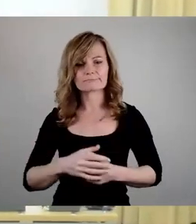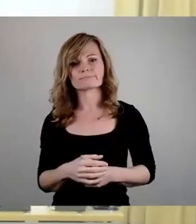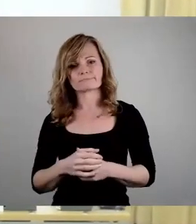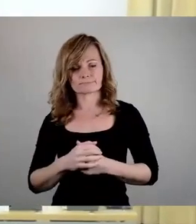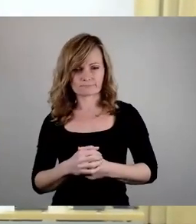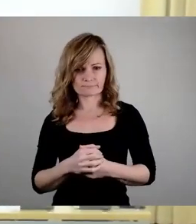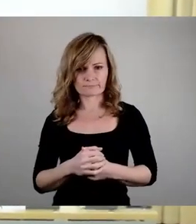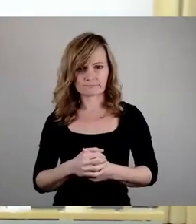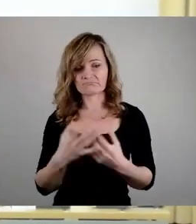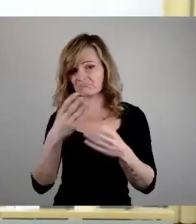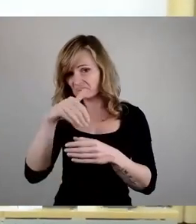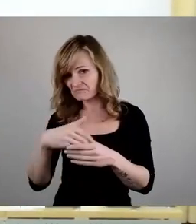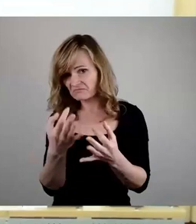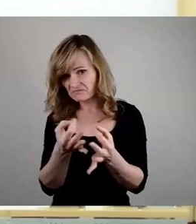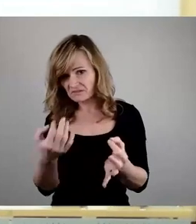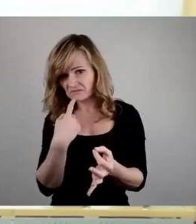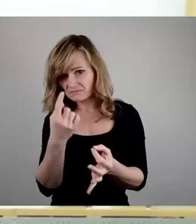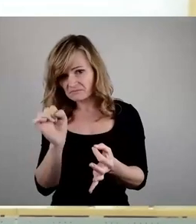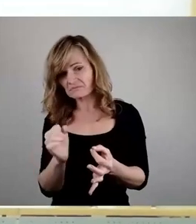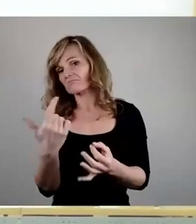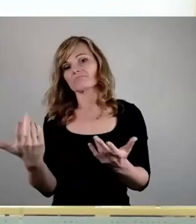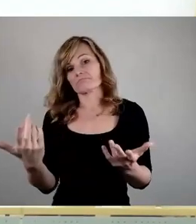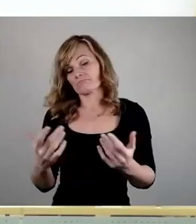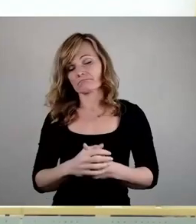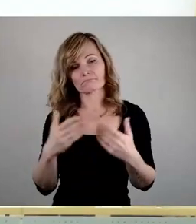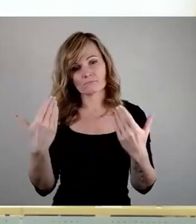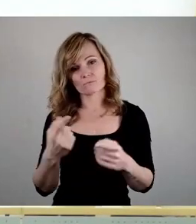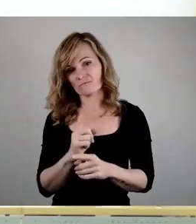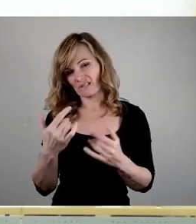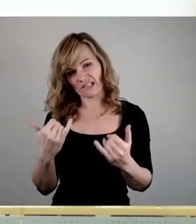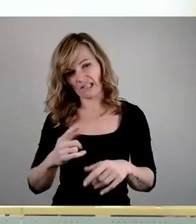Sie nicht zum Sachverhalt sprechen, dann ist das eben hier nie an der Zeit.